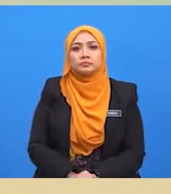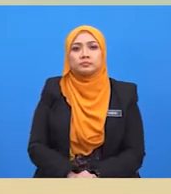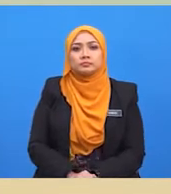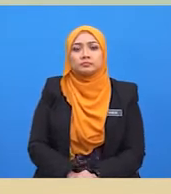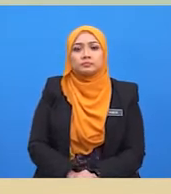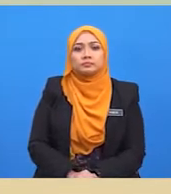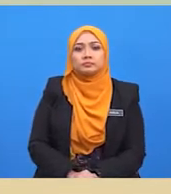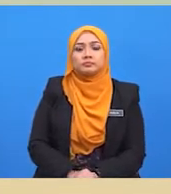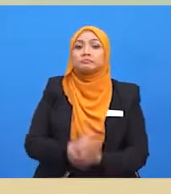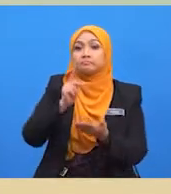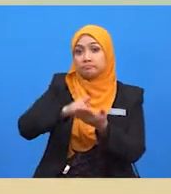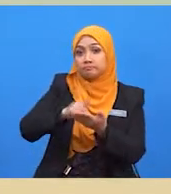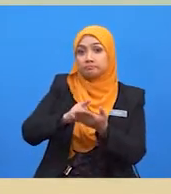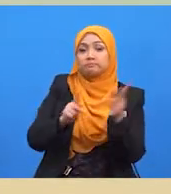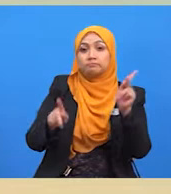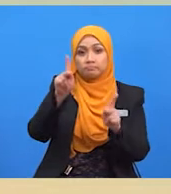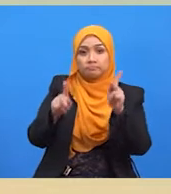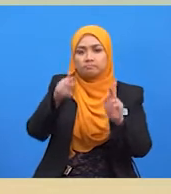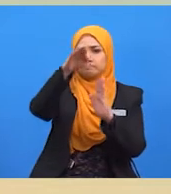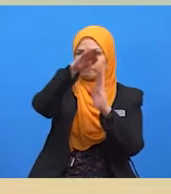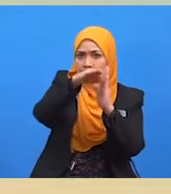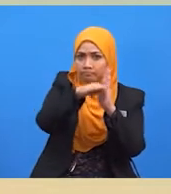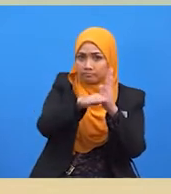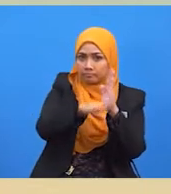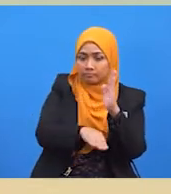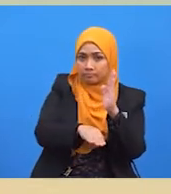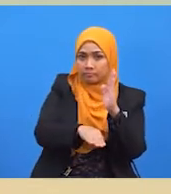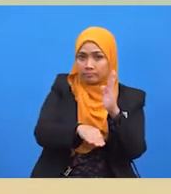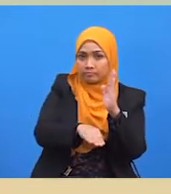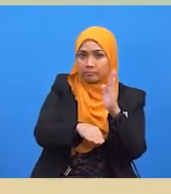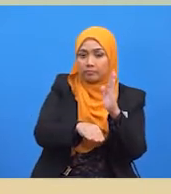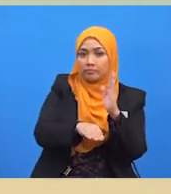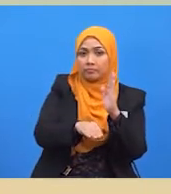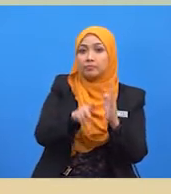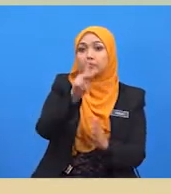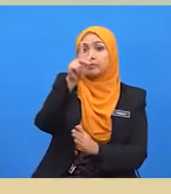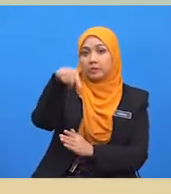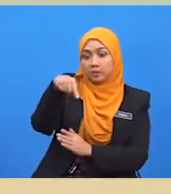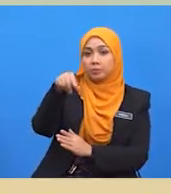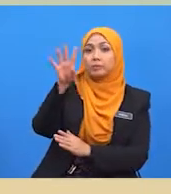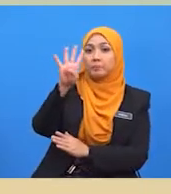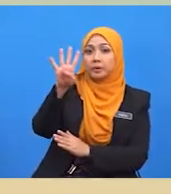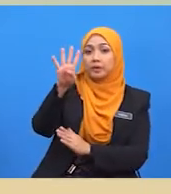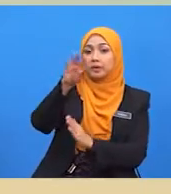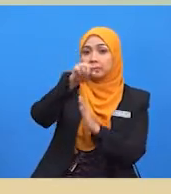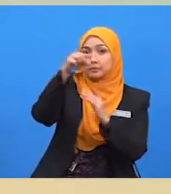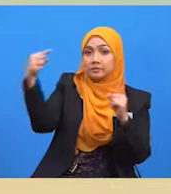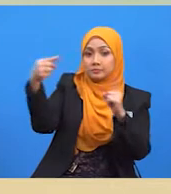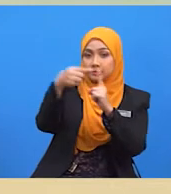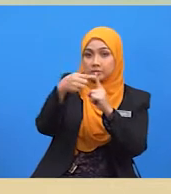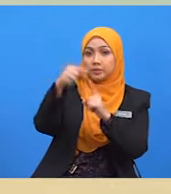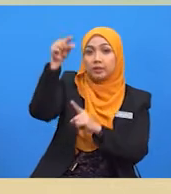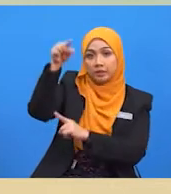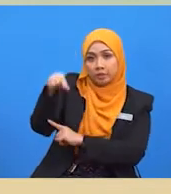Kuantiti diminta kereta berkurangan dari Q4 ke Q3. namun